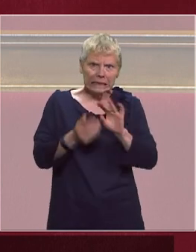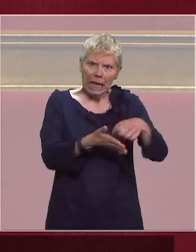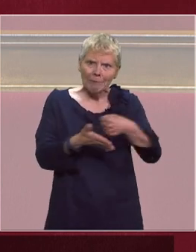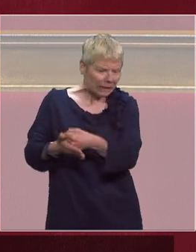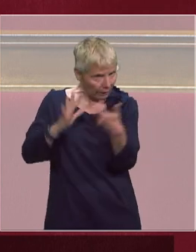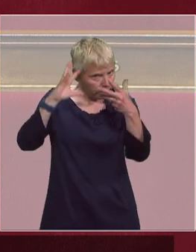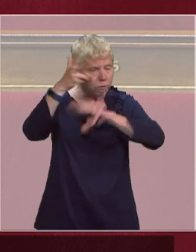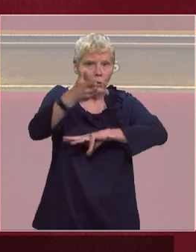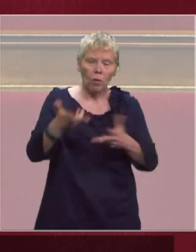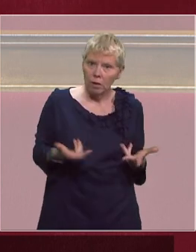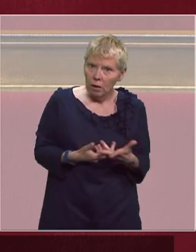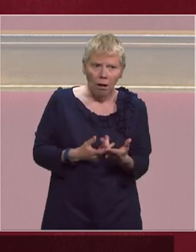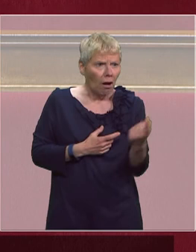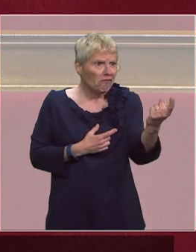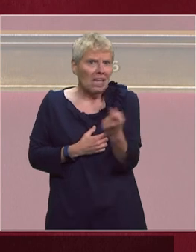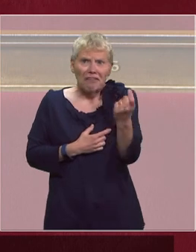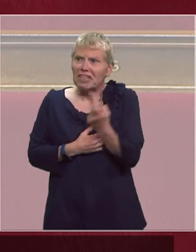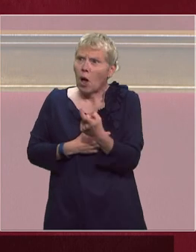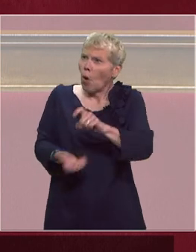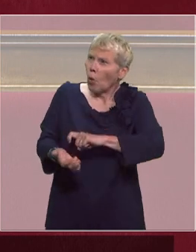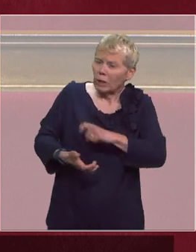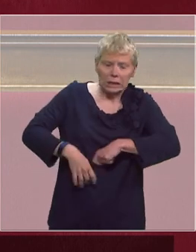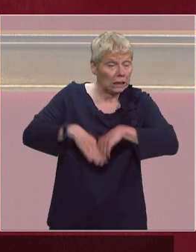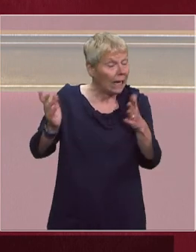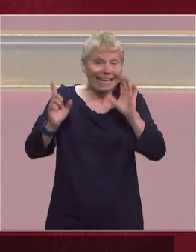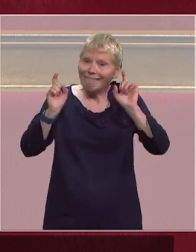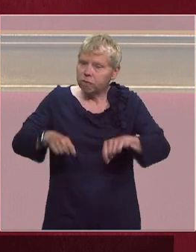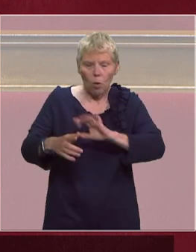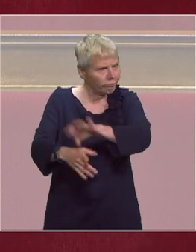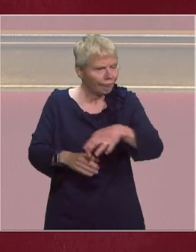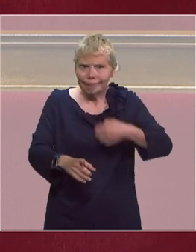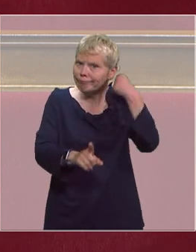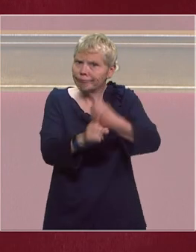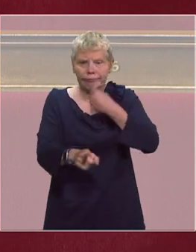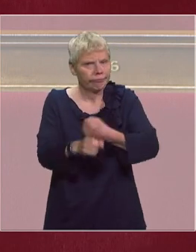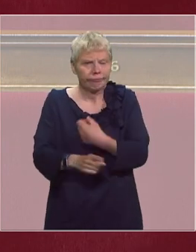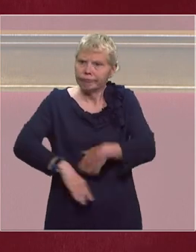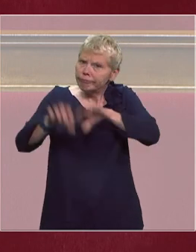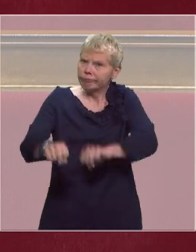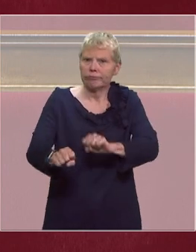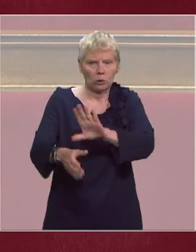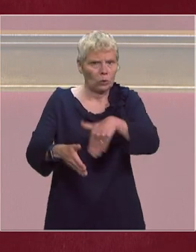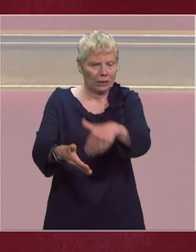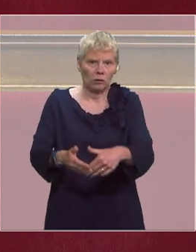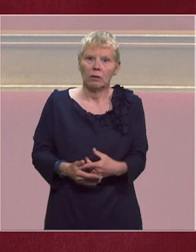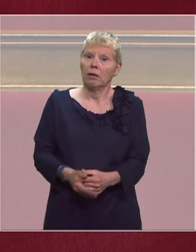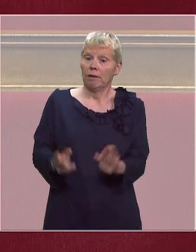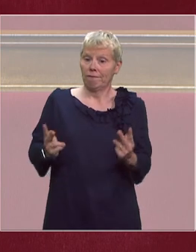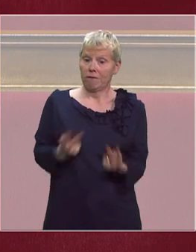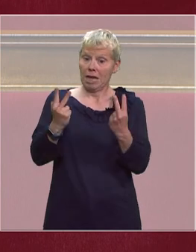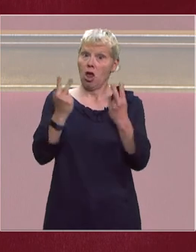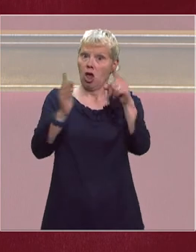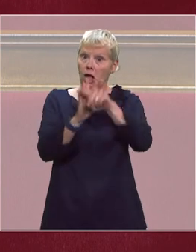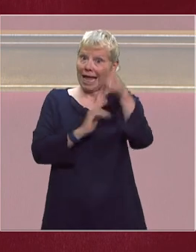d'où qu'ils viennent où qu'ils soient nous devons le combattre et ne pas baisser la garde pour défendre des valeurs républicaines